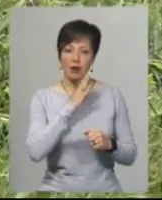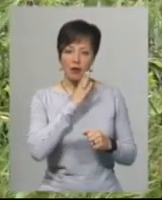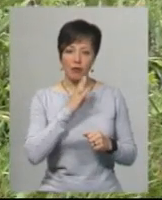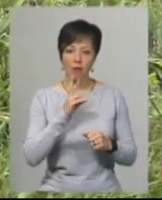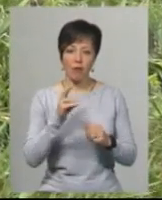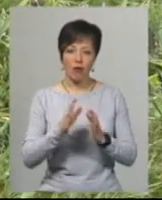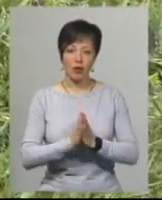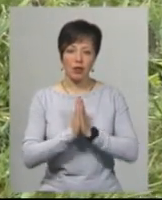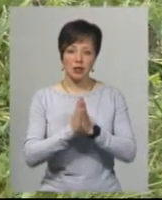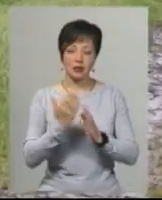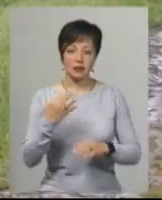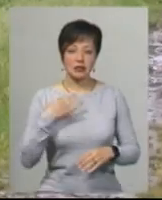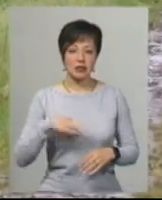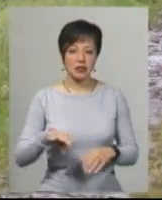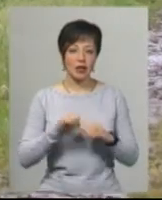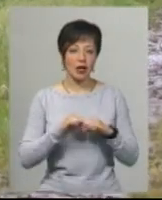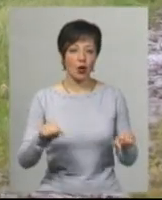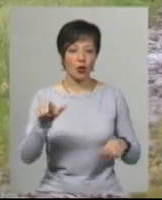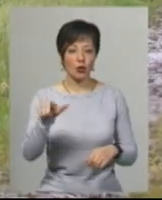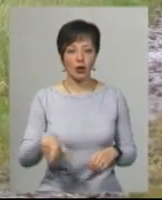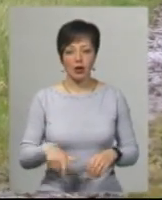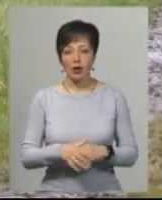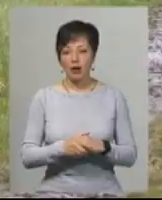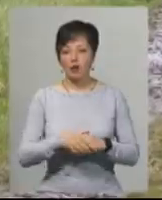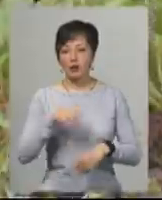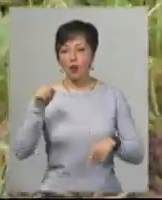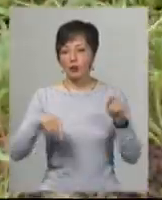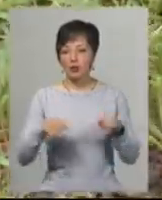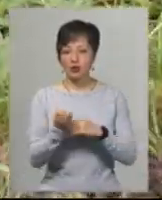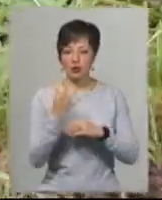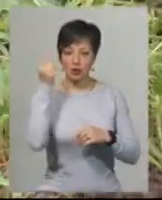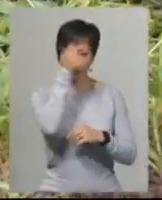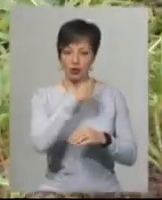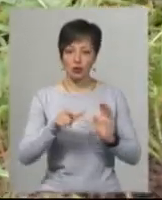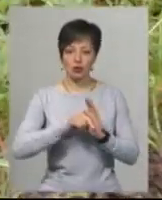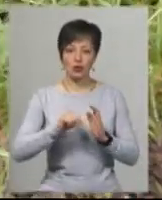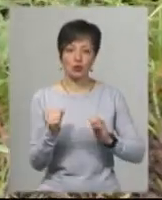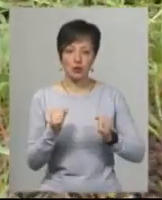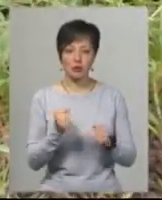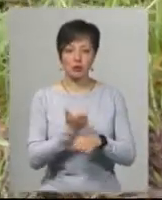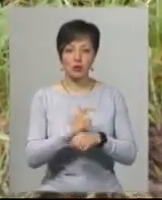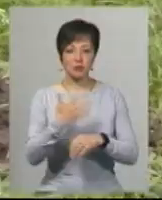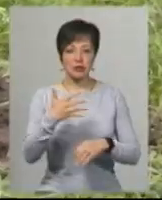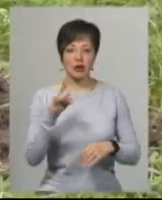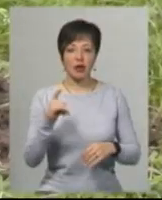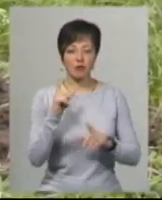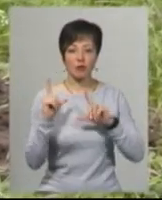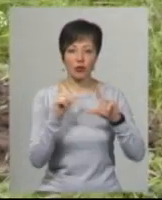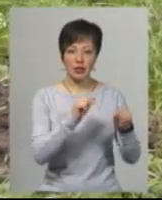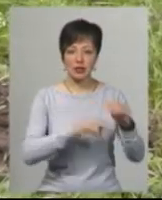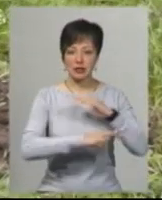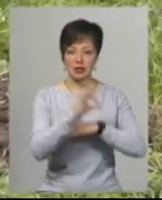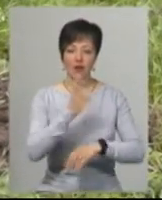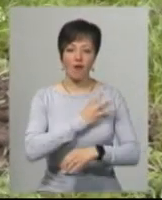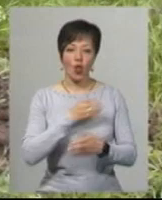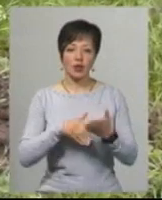молись, твій син герой. З осені 2014 року з друзями та однодумцями більше 50 разів поїхала на Схід